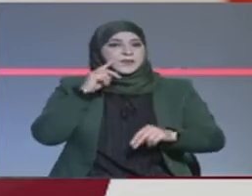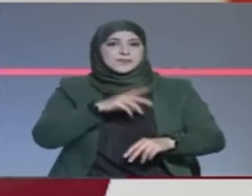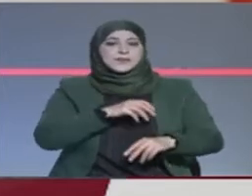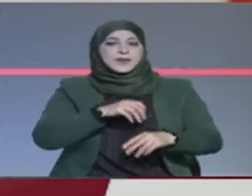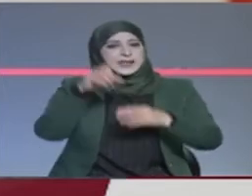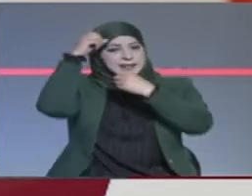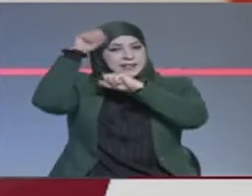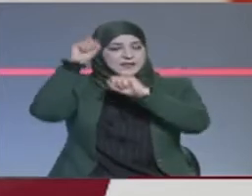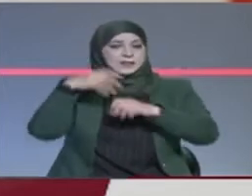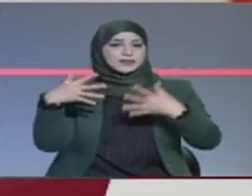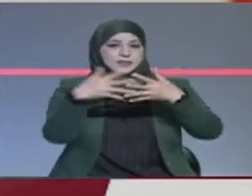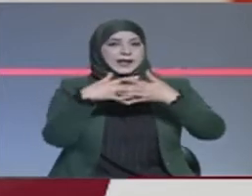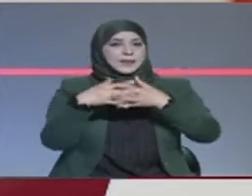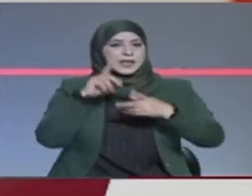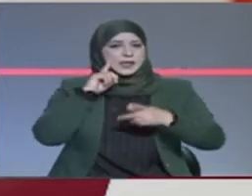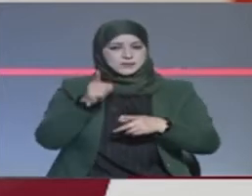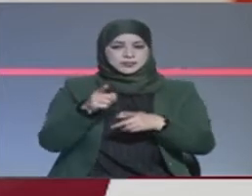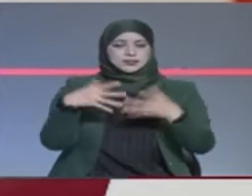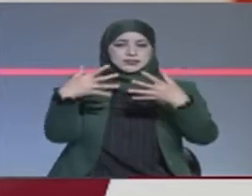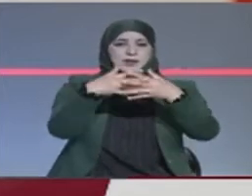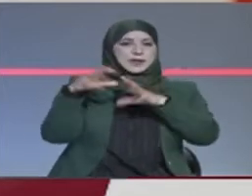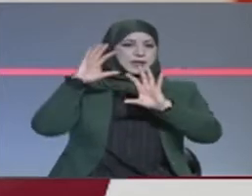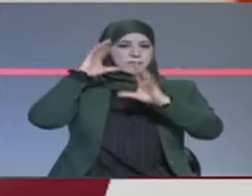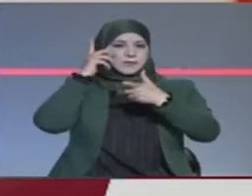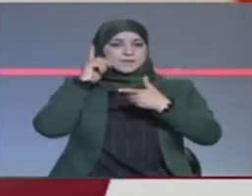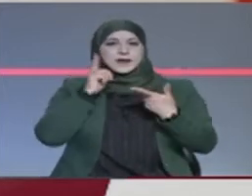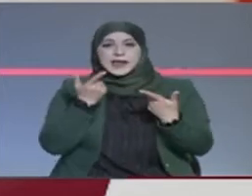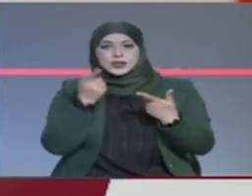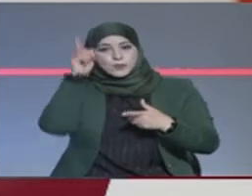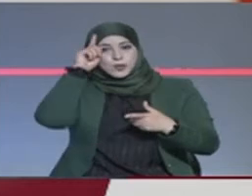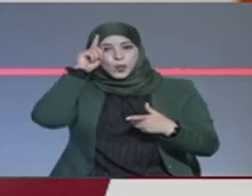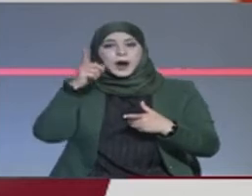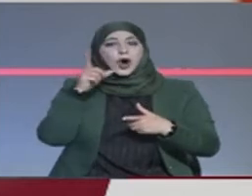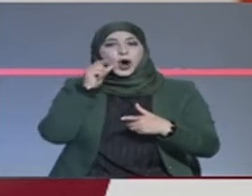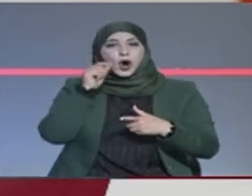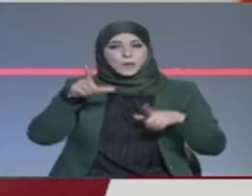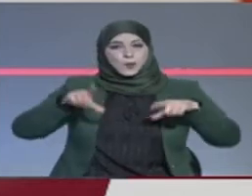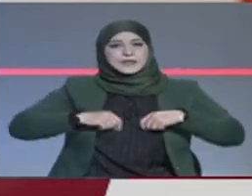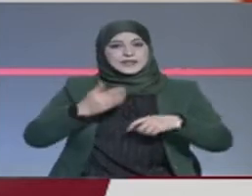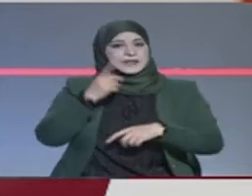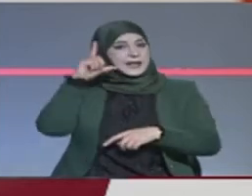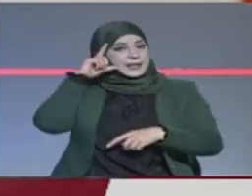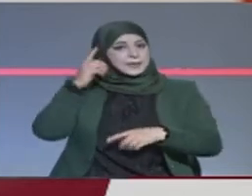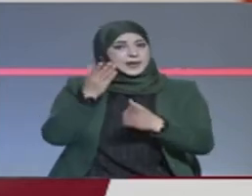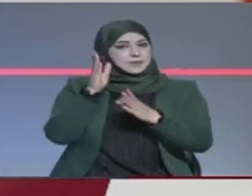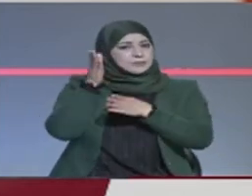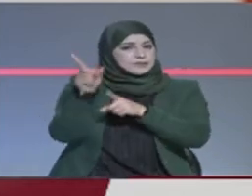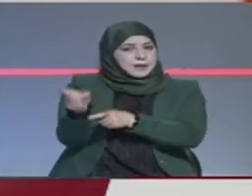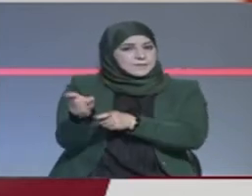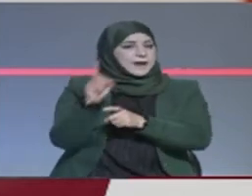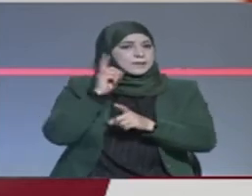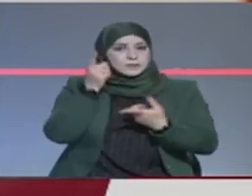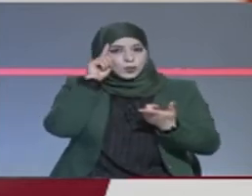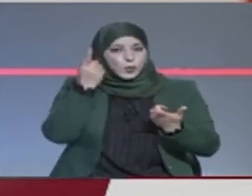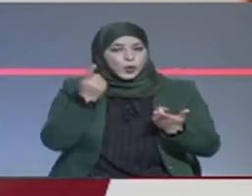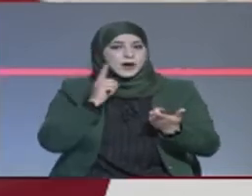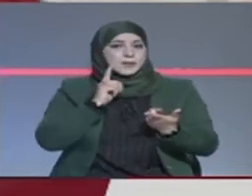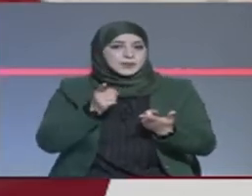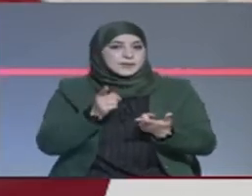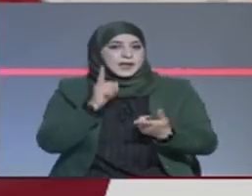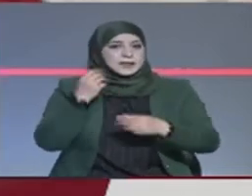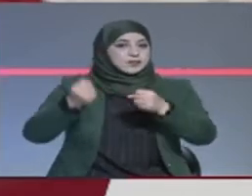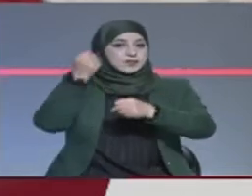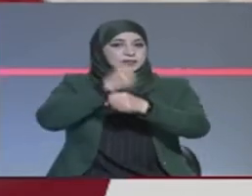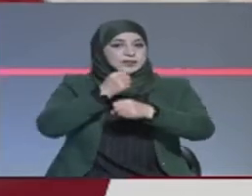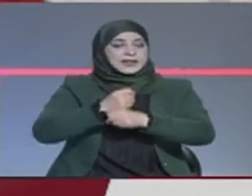الأمريكي لدى ليبيا عن غضب الولايات المتحدة من محاولة الإغتيال الفاشلة مؤكدا أن بلاده تدهم تركيز الوزير